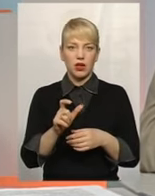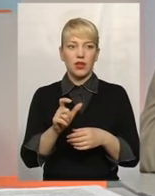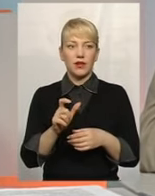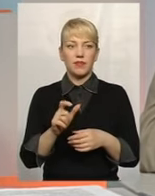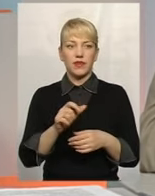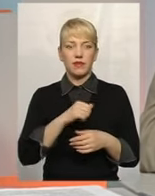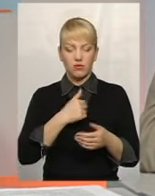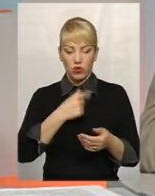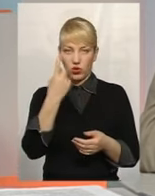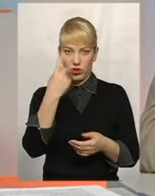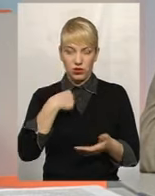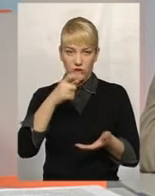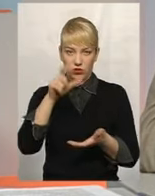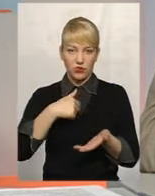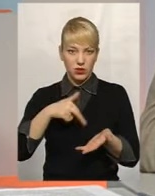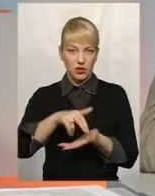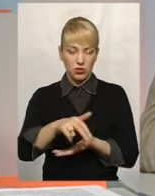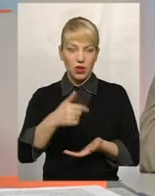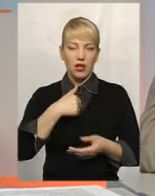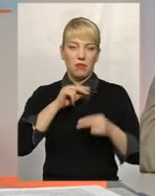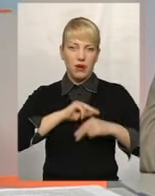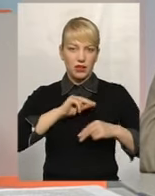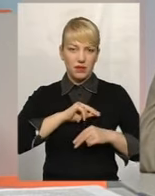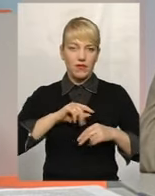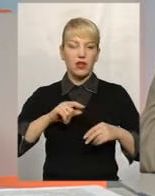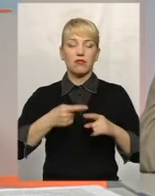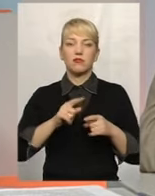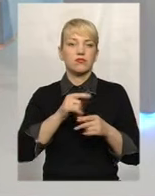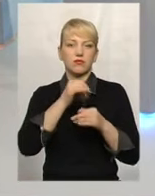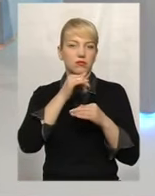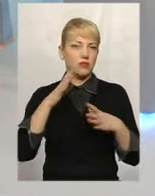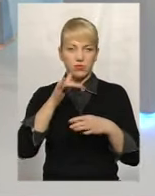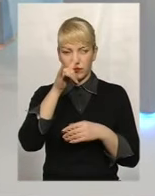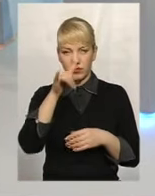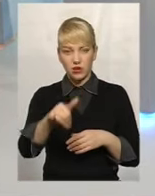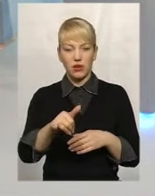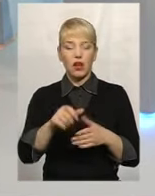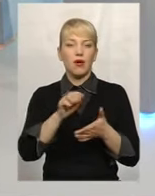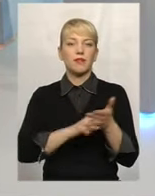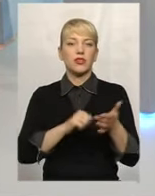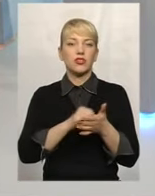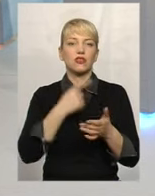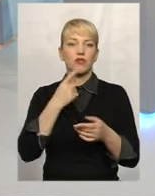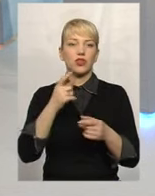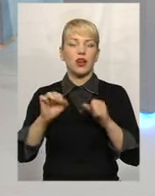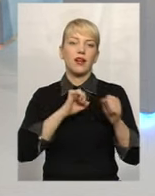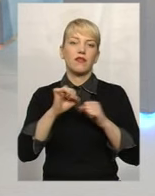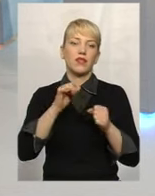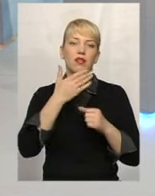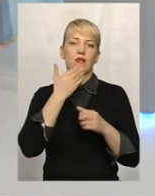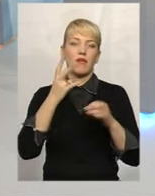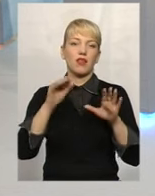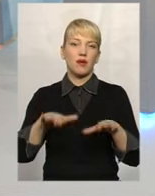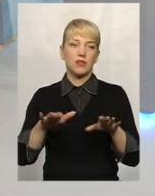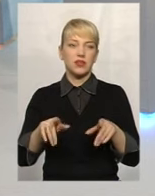держпраці, не допускають до такої перевірки, обґрунтовуючи різними причинами, в тому числі і тим, що керівника на даний час немає на місці.